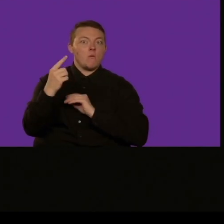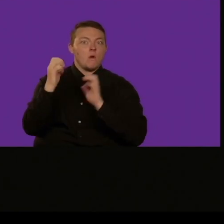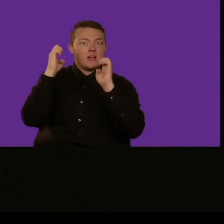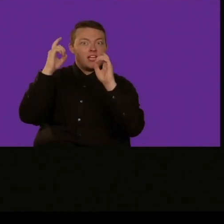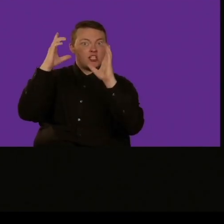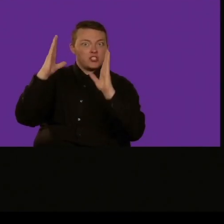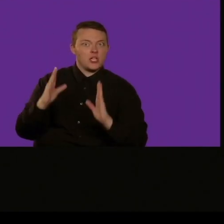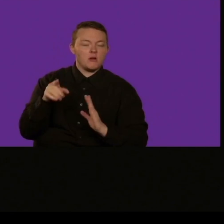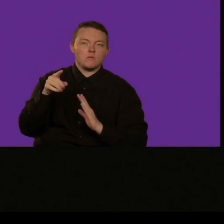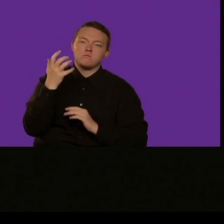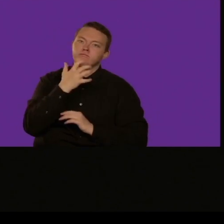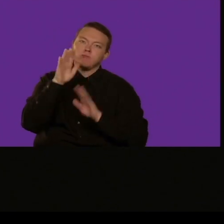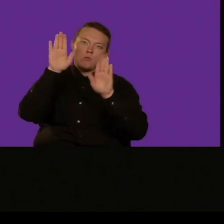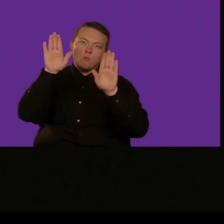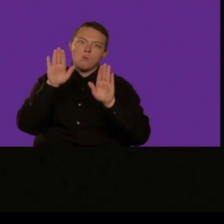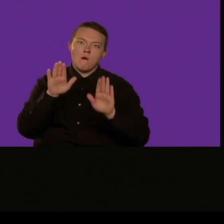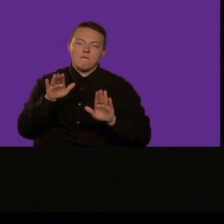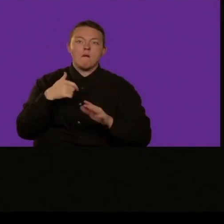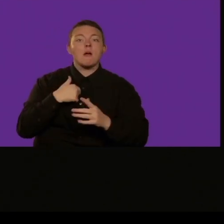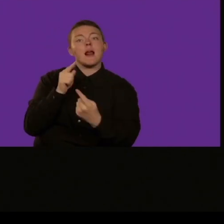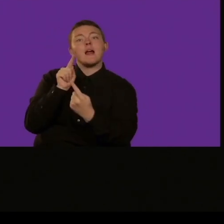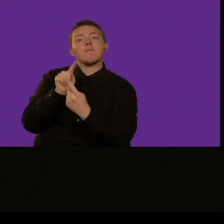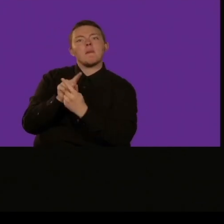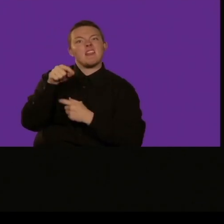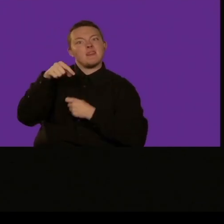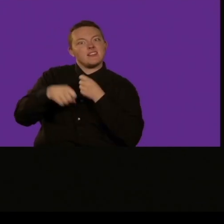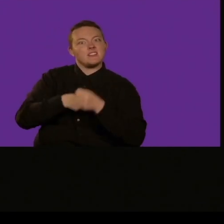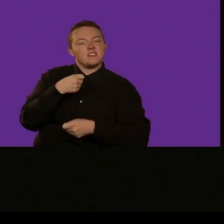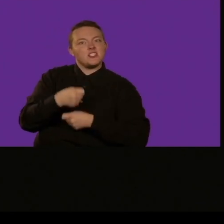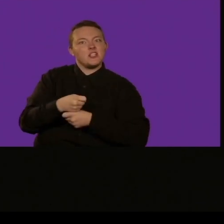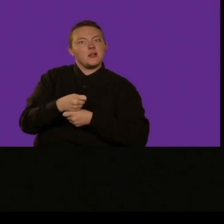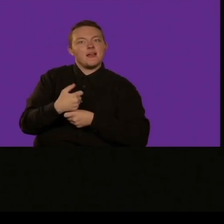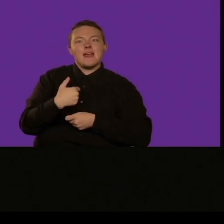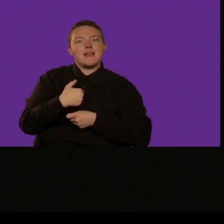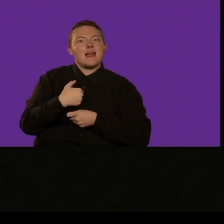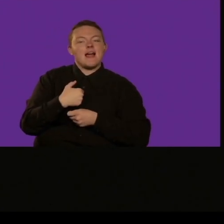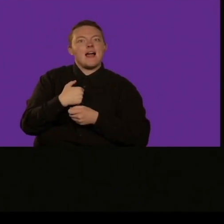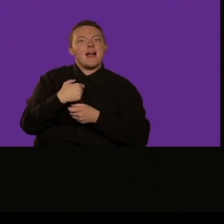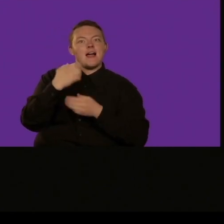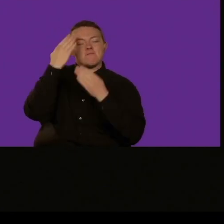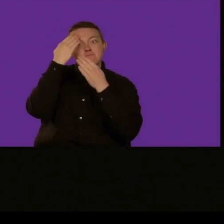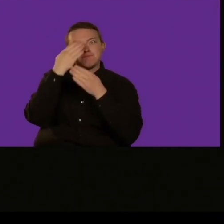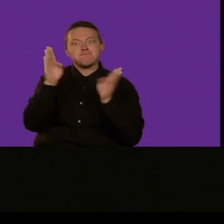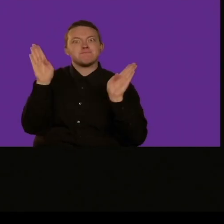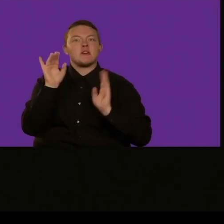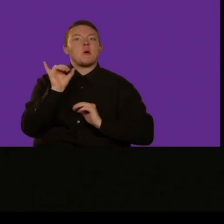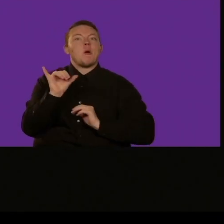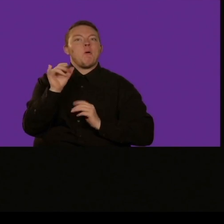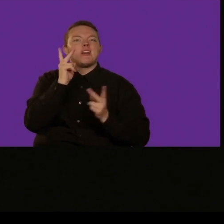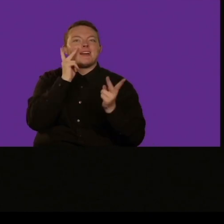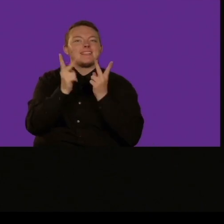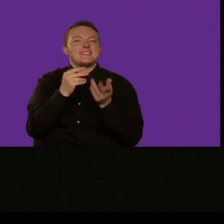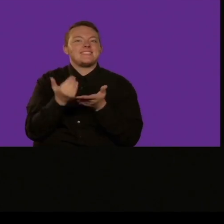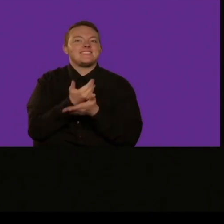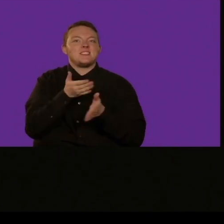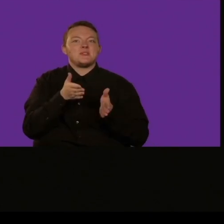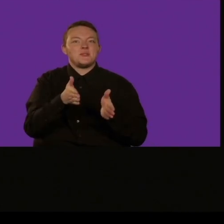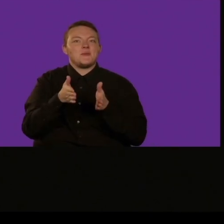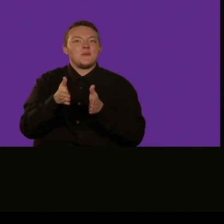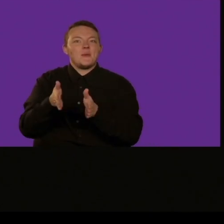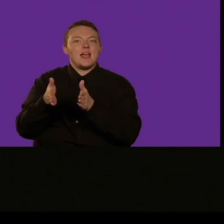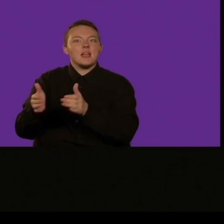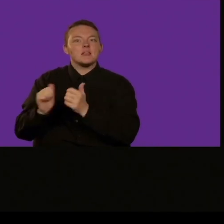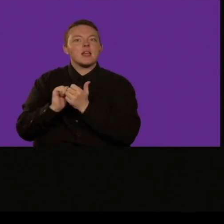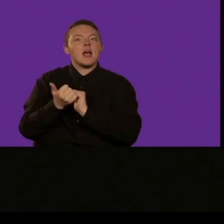focus di imparare attraverso